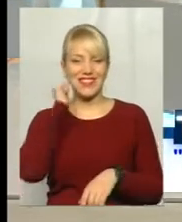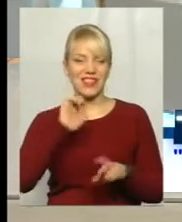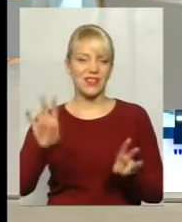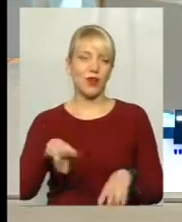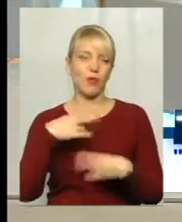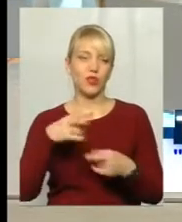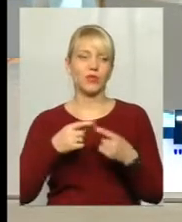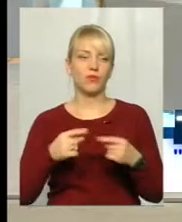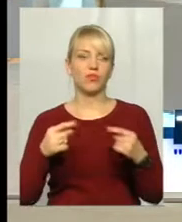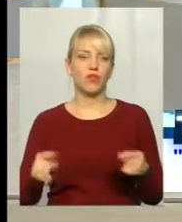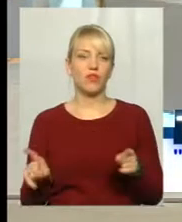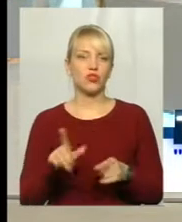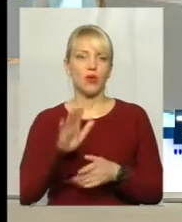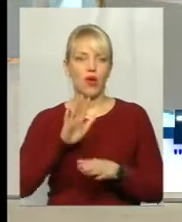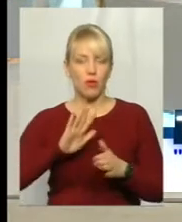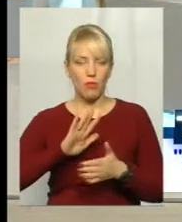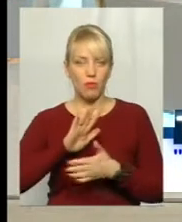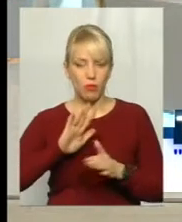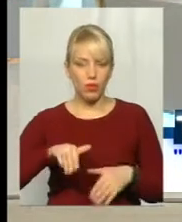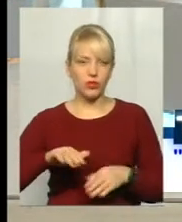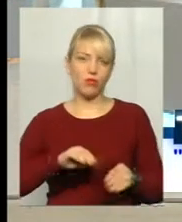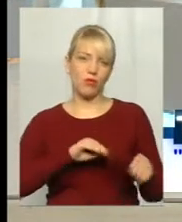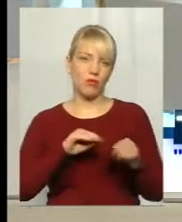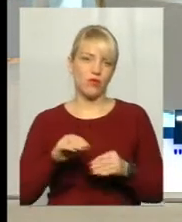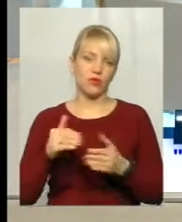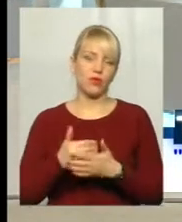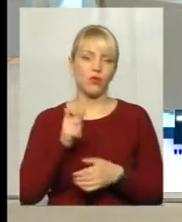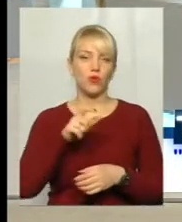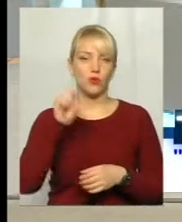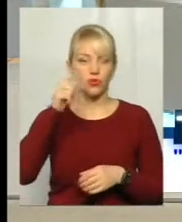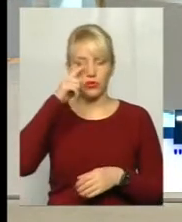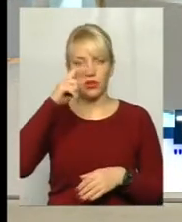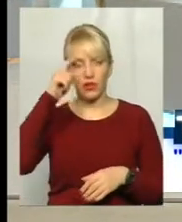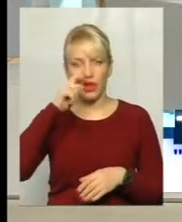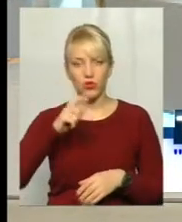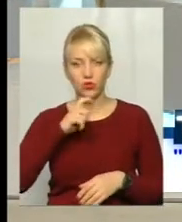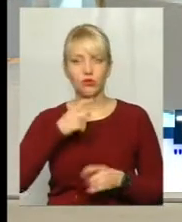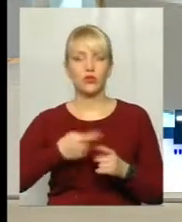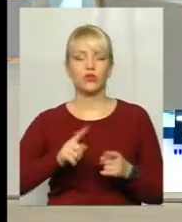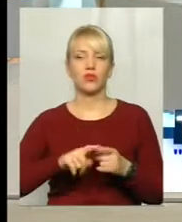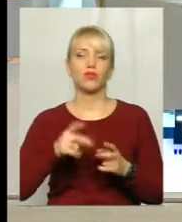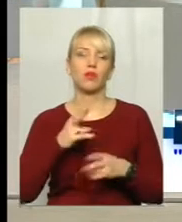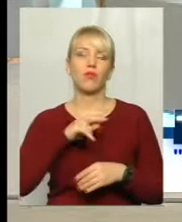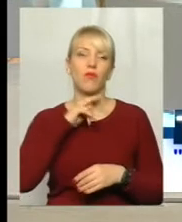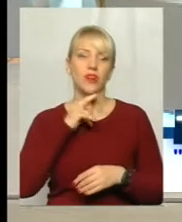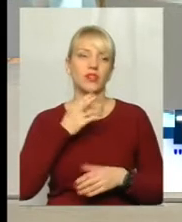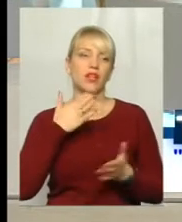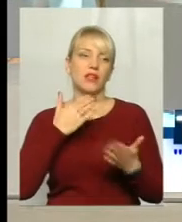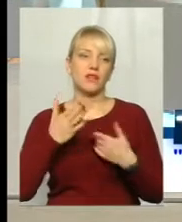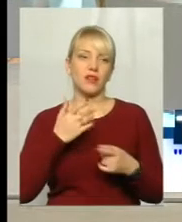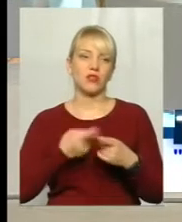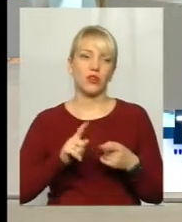товар, для того, щоб потім поповнити новим. І люди, може, це не розуміють, тому уважніше ставитись до таких, як кажуть,